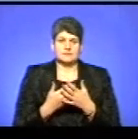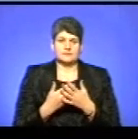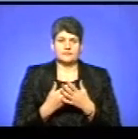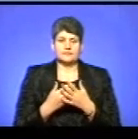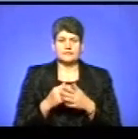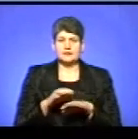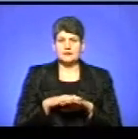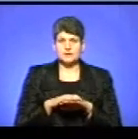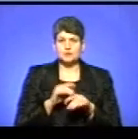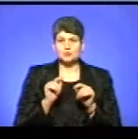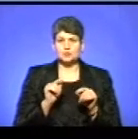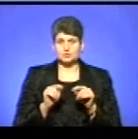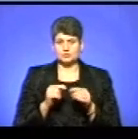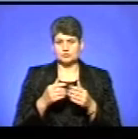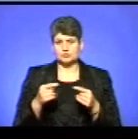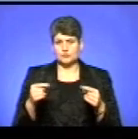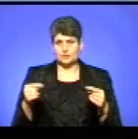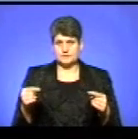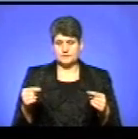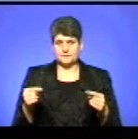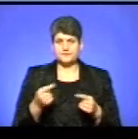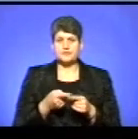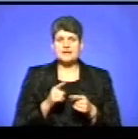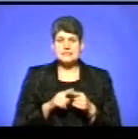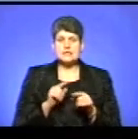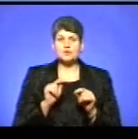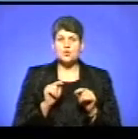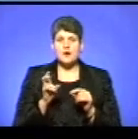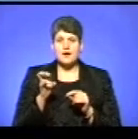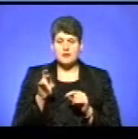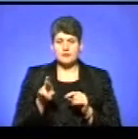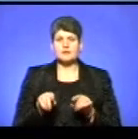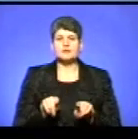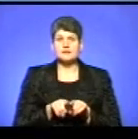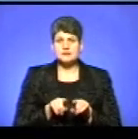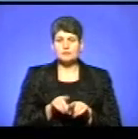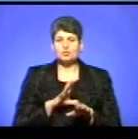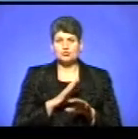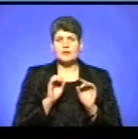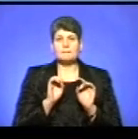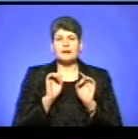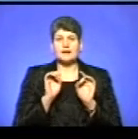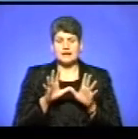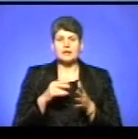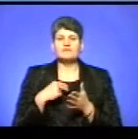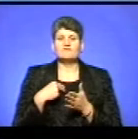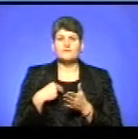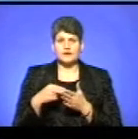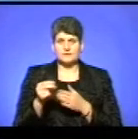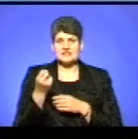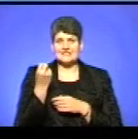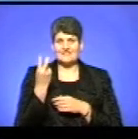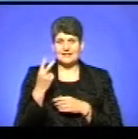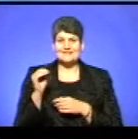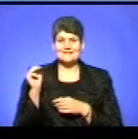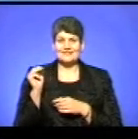друкованої продукції. Так ось ця друкарня так само була передана, ну викуплена за 12